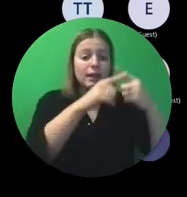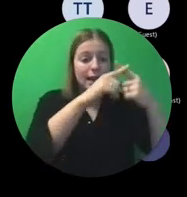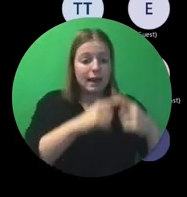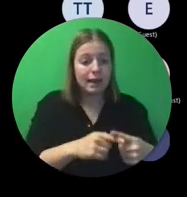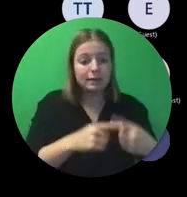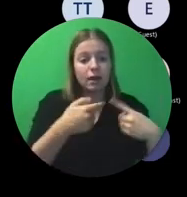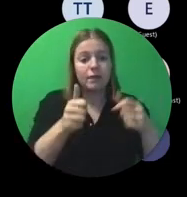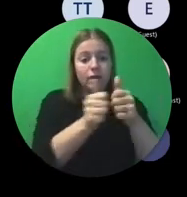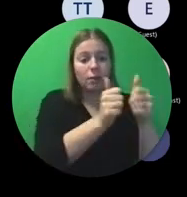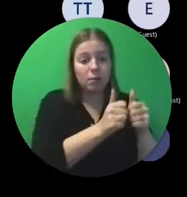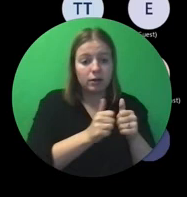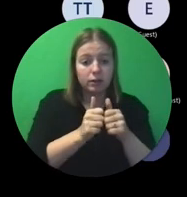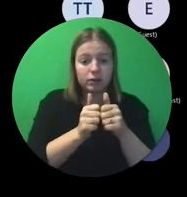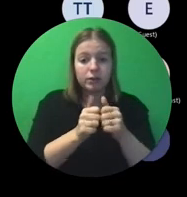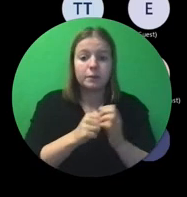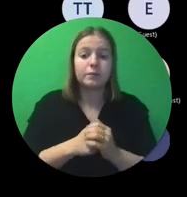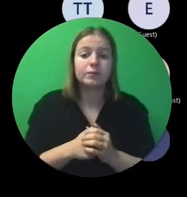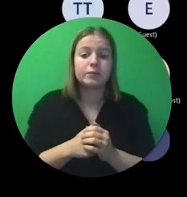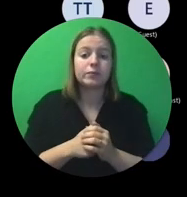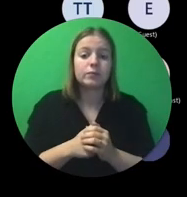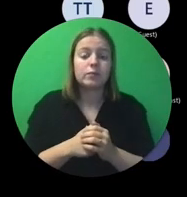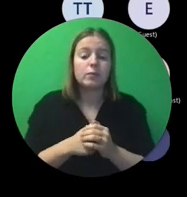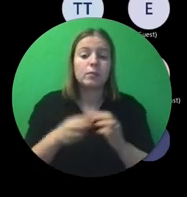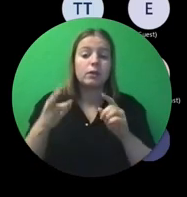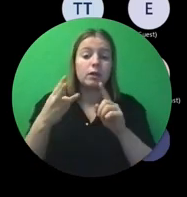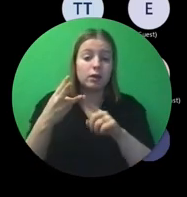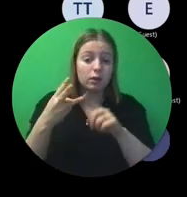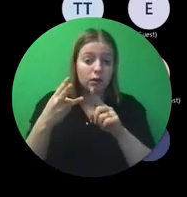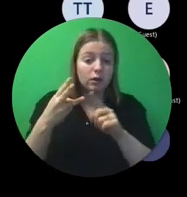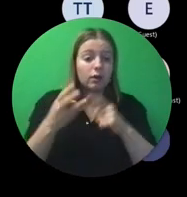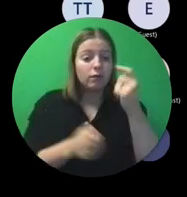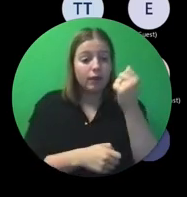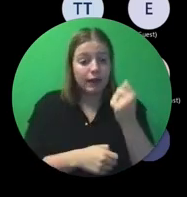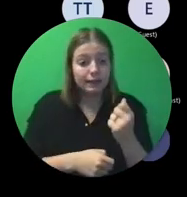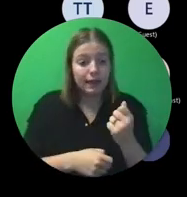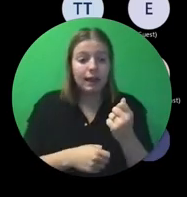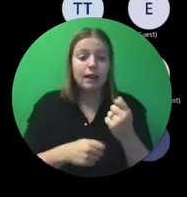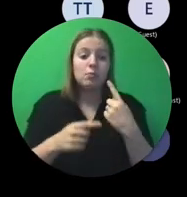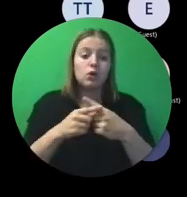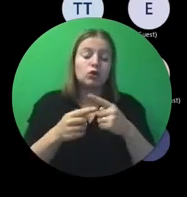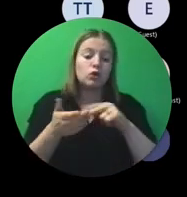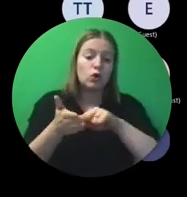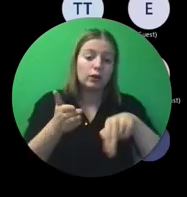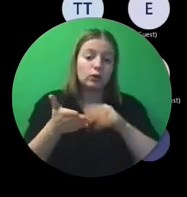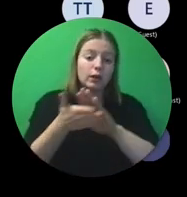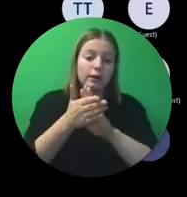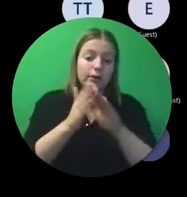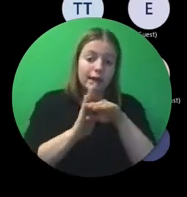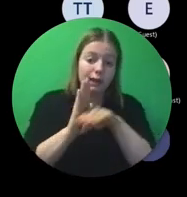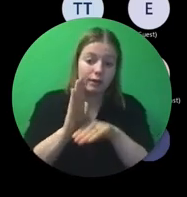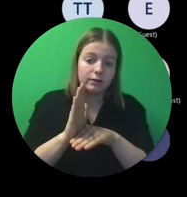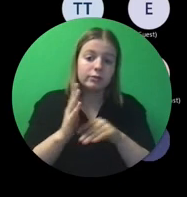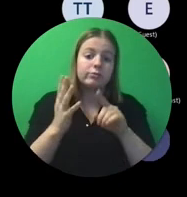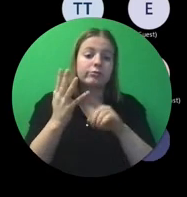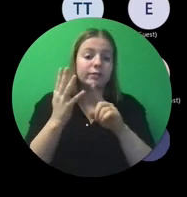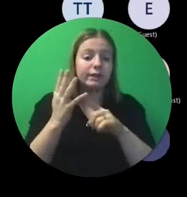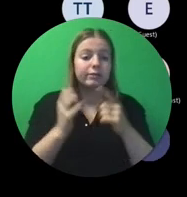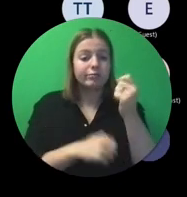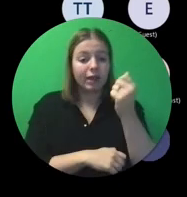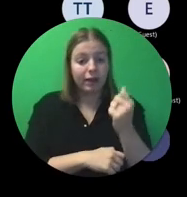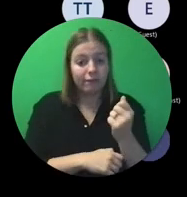van de andere begunstigdende partners. Bijlage 3, financieel en contractuele regels. Bijlage 4, de geldende tarieven.